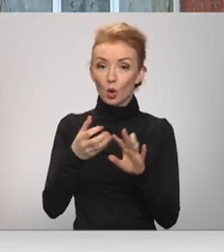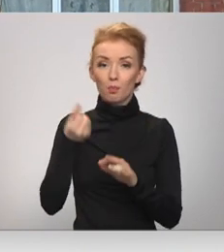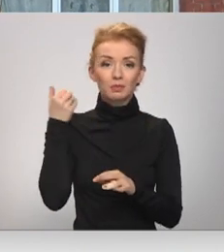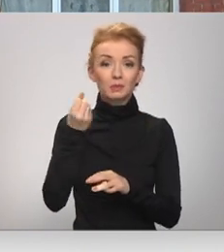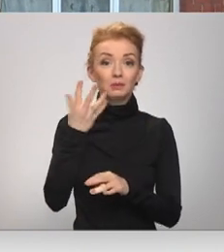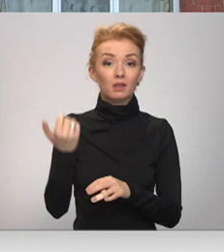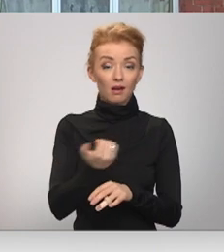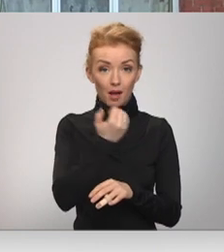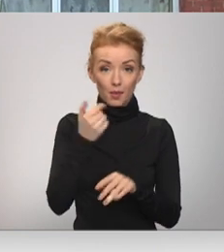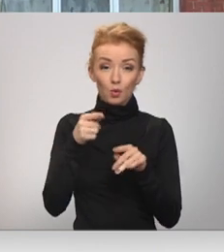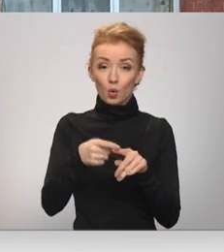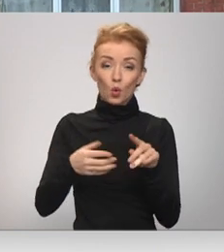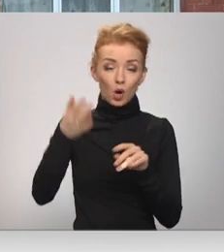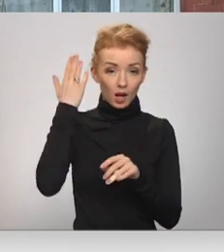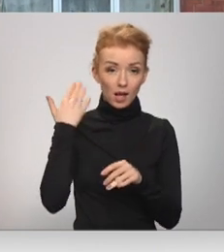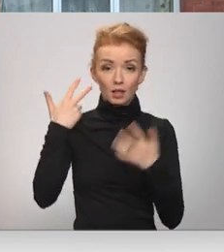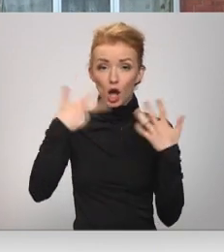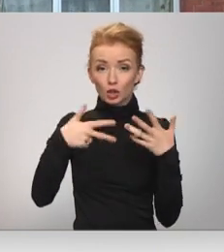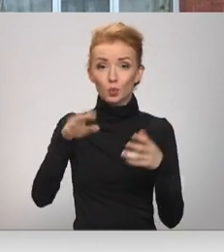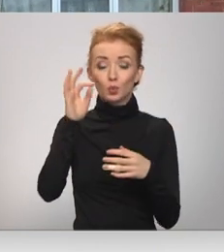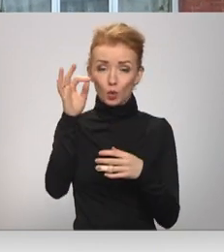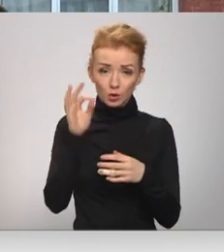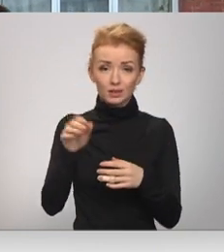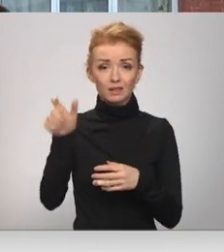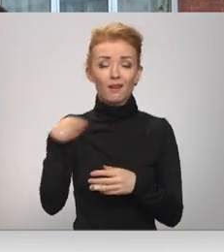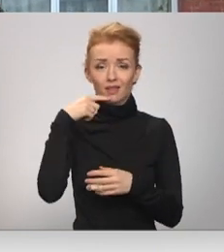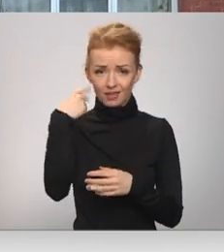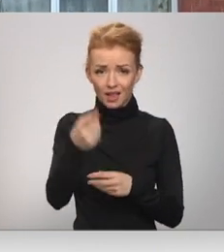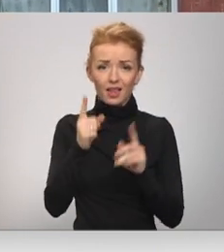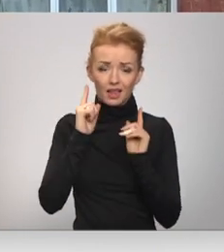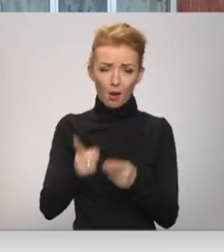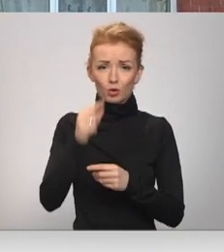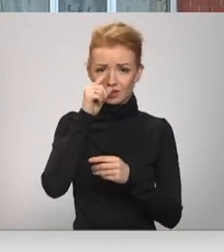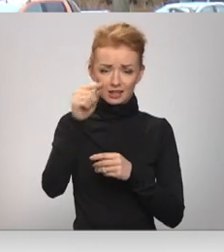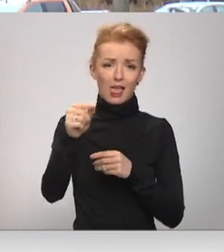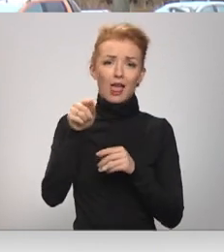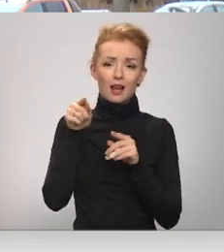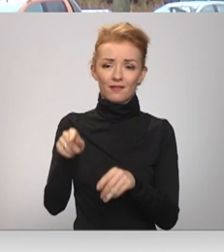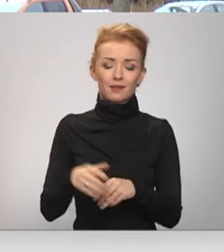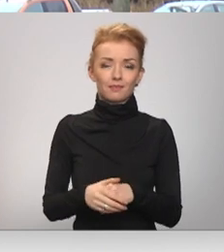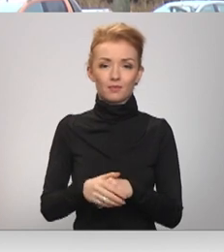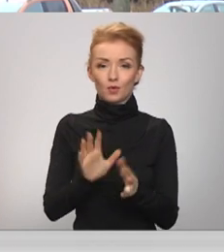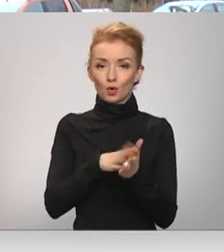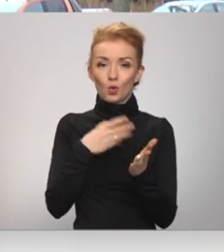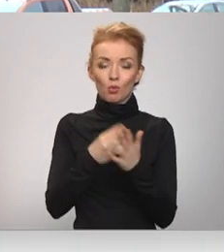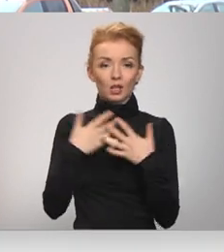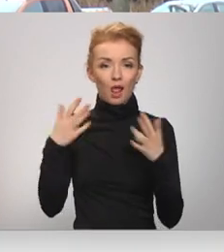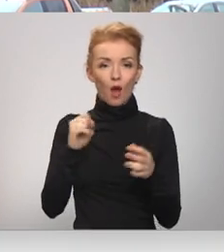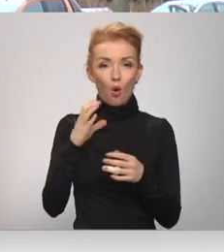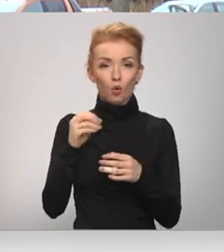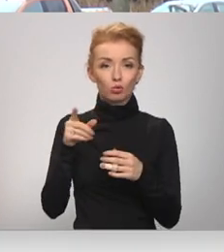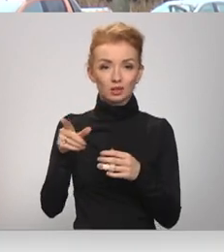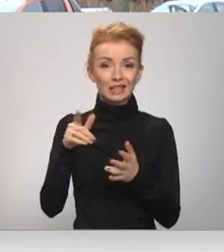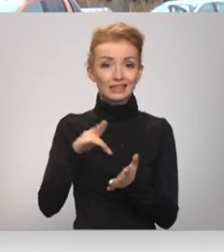gadiem. Jau tolēk 80% iedzīvotāju teikuši, ka tai jābūt dzērvei. Kopš lielautas centrā